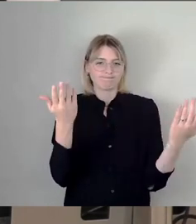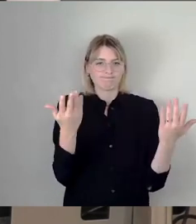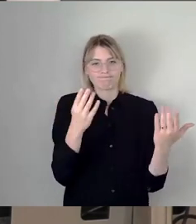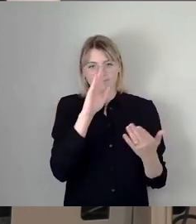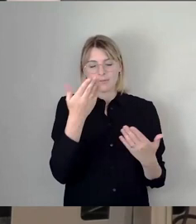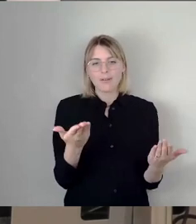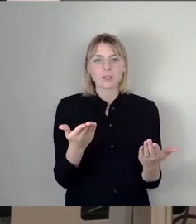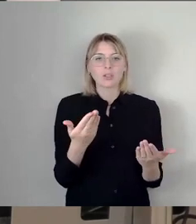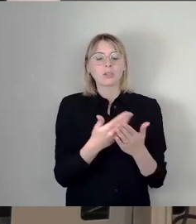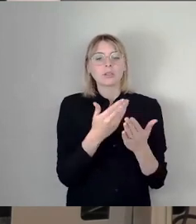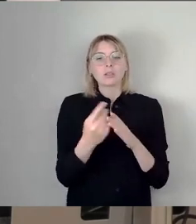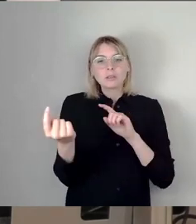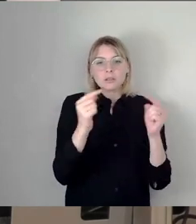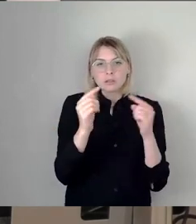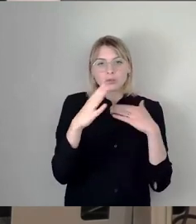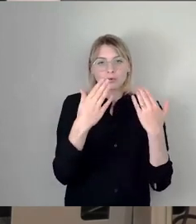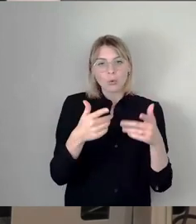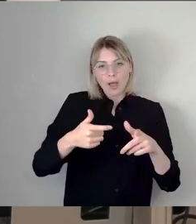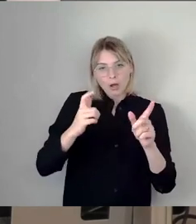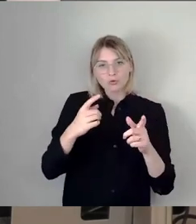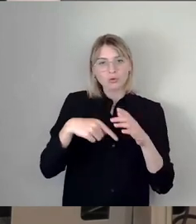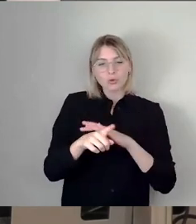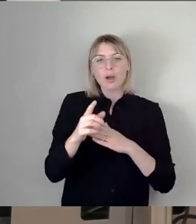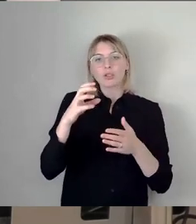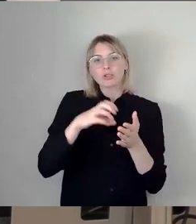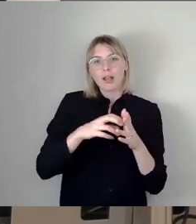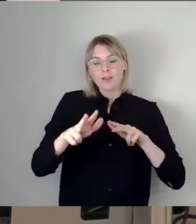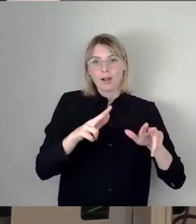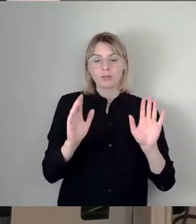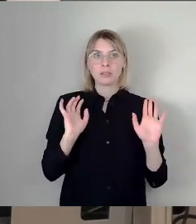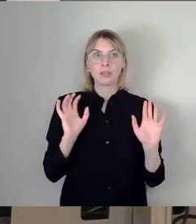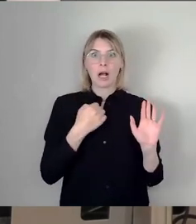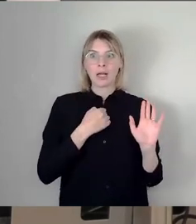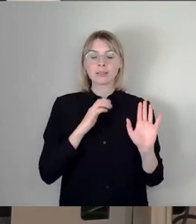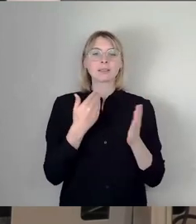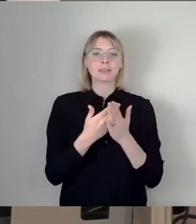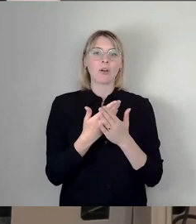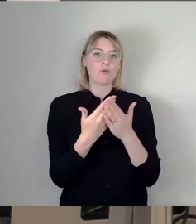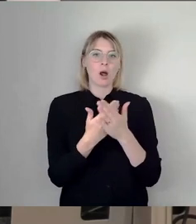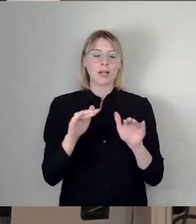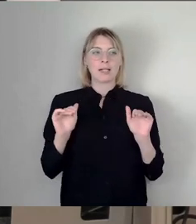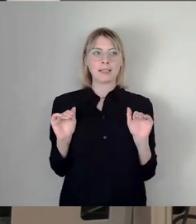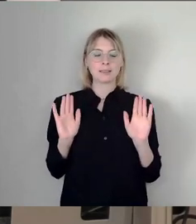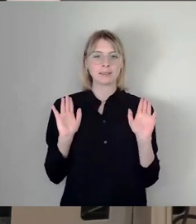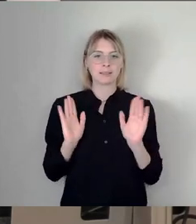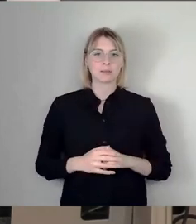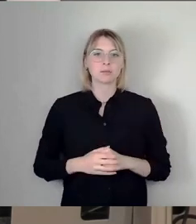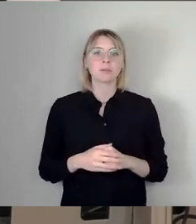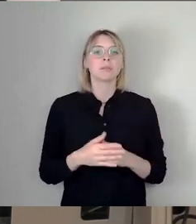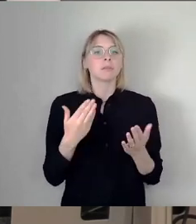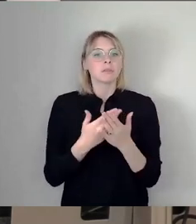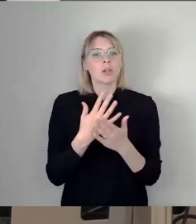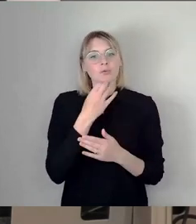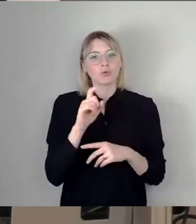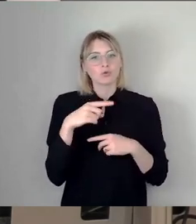dazu geführt, dass die Stadtverwaltung ganz verängstigt war und ihre Vorlage zurückgezogen hat. Ich bin unbedingt dafür, dass wir uns in der kommenden Legislatur damit nochmal auseinandersetzen.